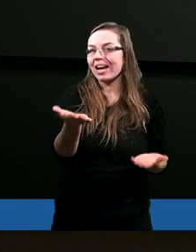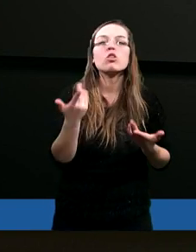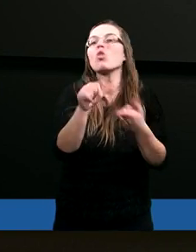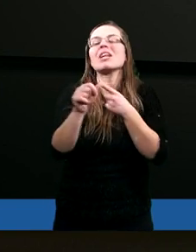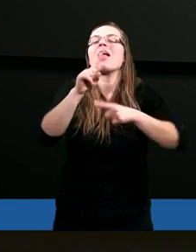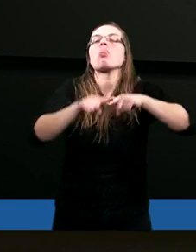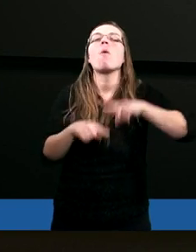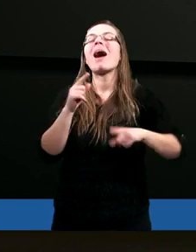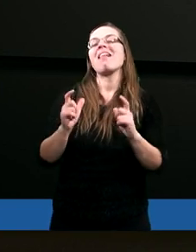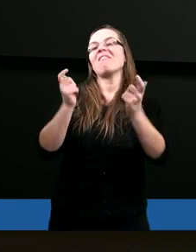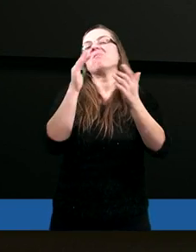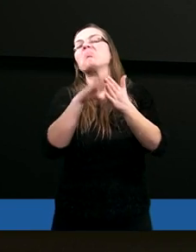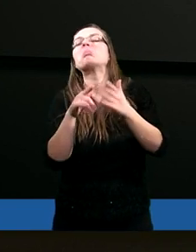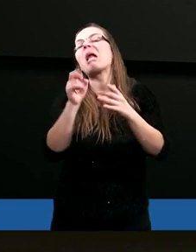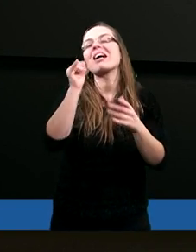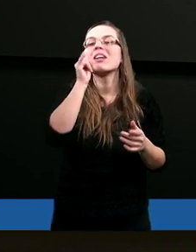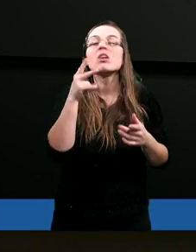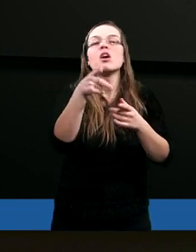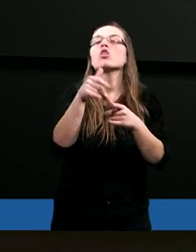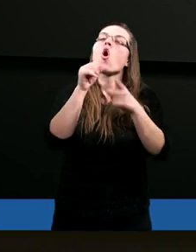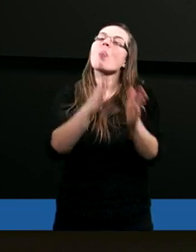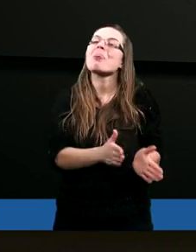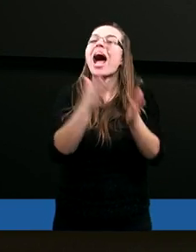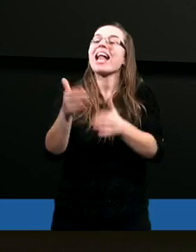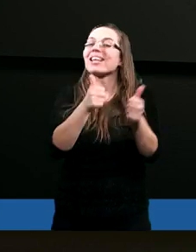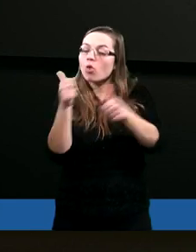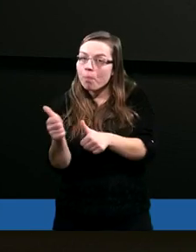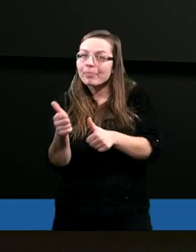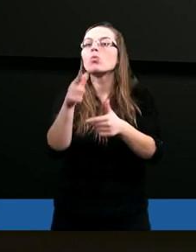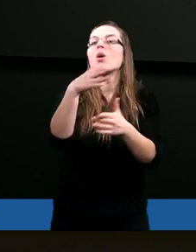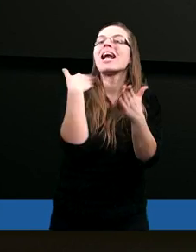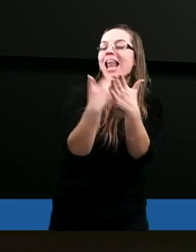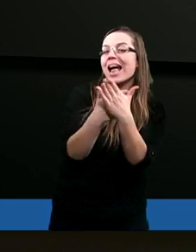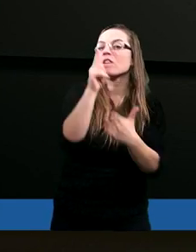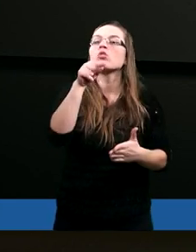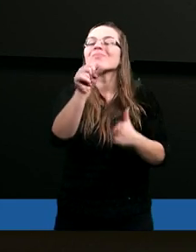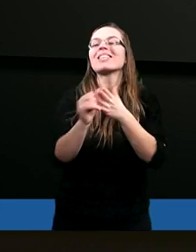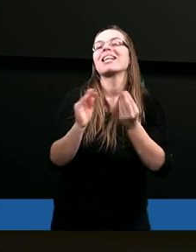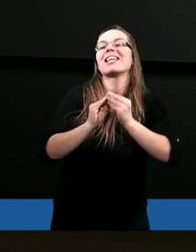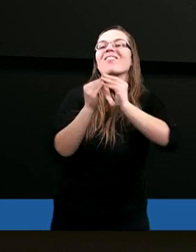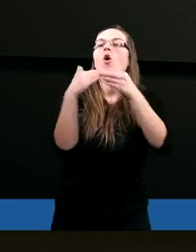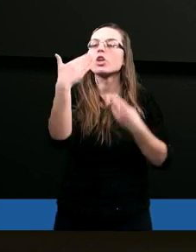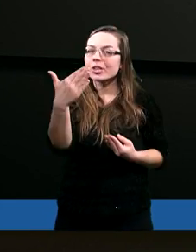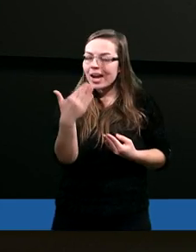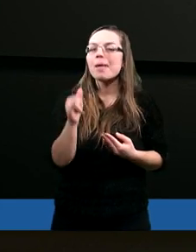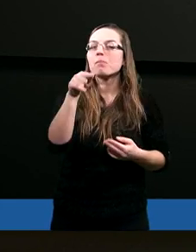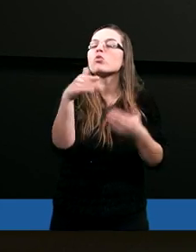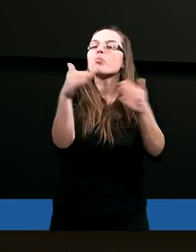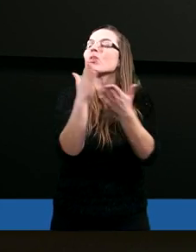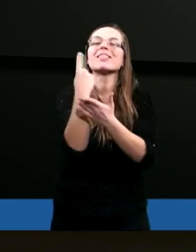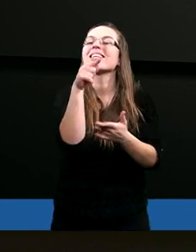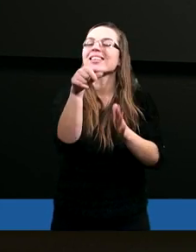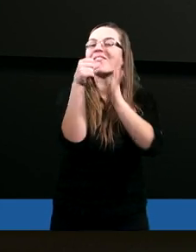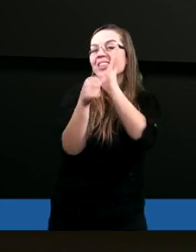normalne wydarzenie, ale ono nastąpiło, dlatego, że On jest stworzycielem, On wszystko może.